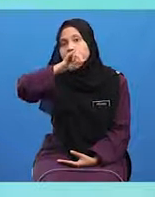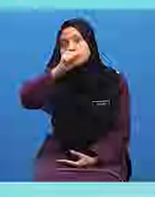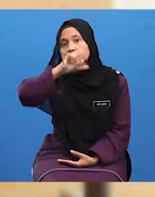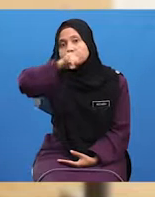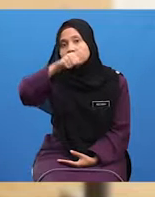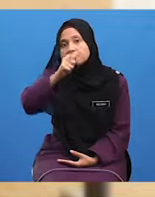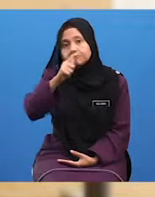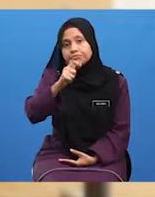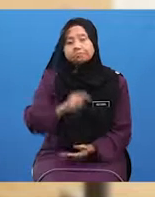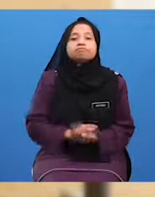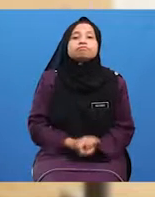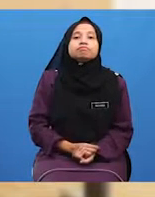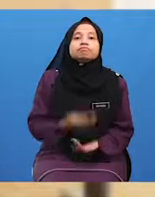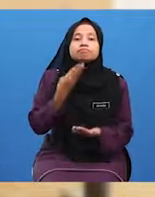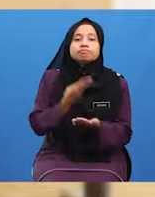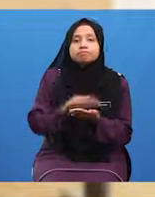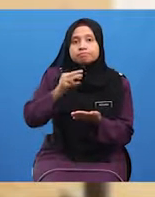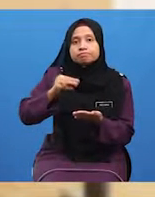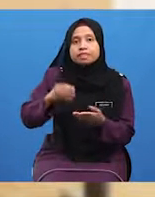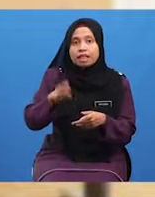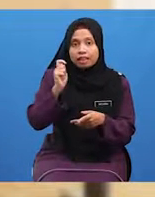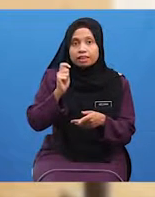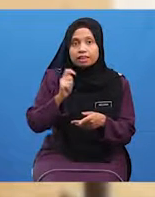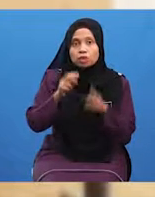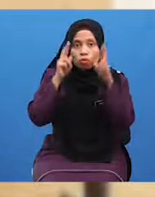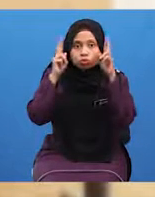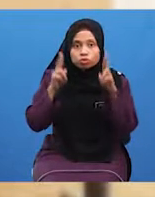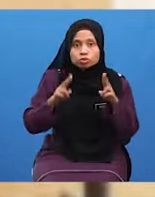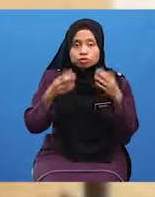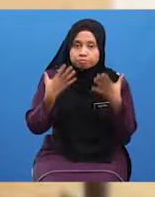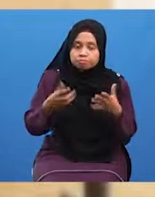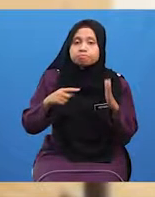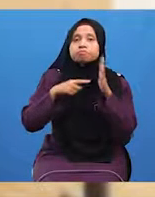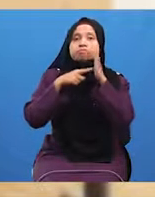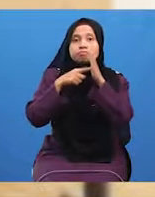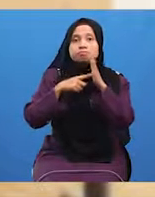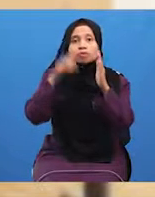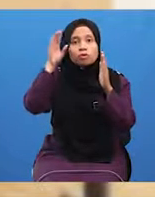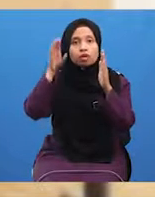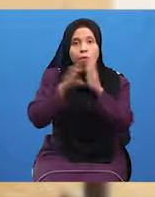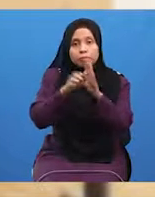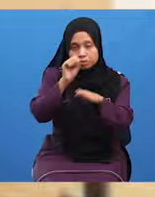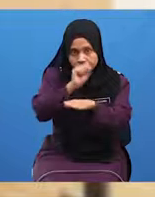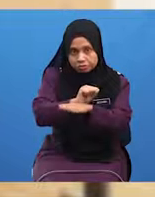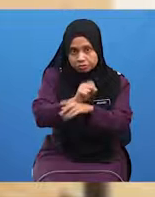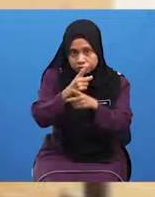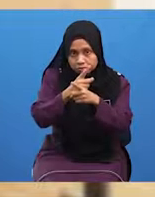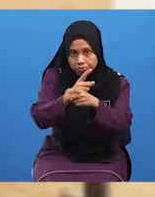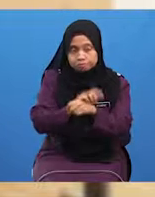Baiklah murid-murid Tadi ustazah dah tunjukkan gambar batu kan?